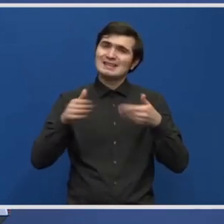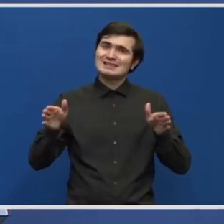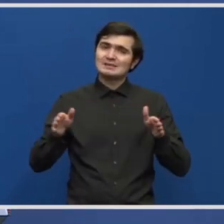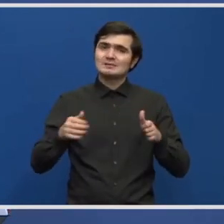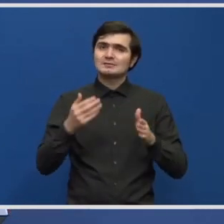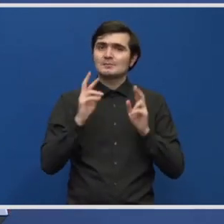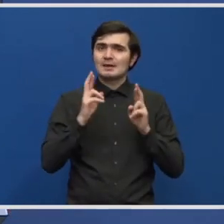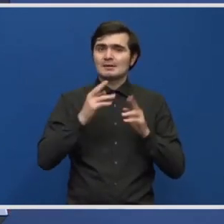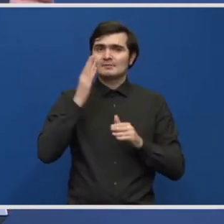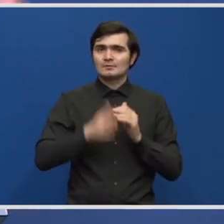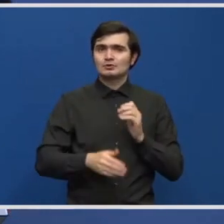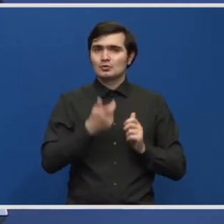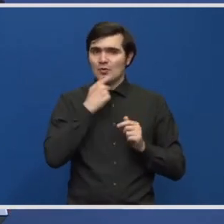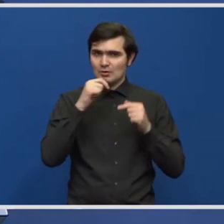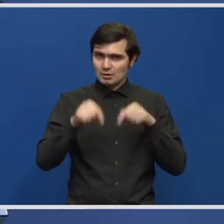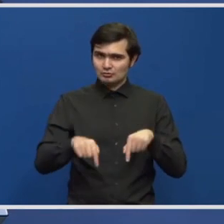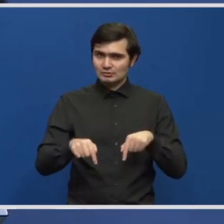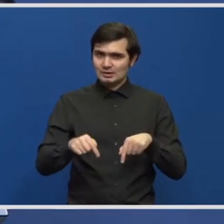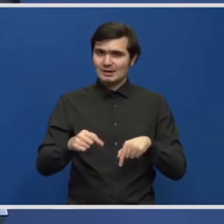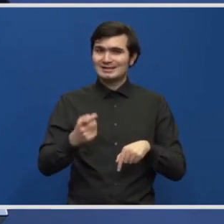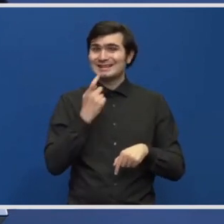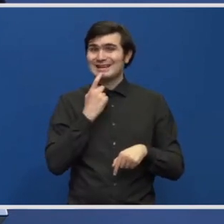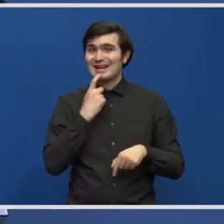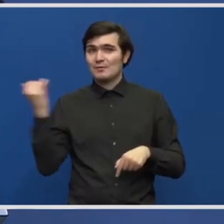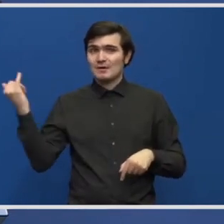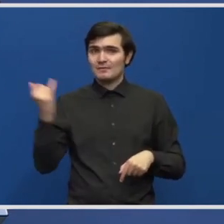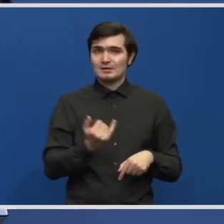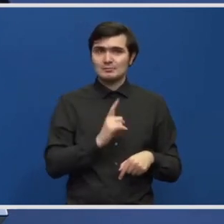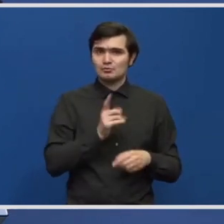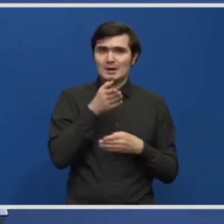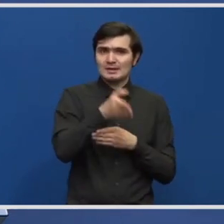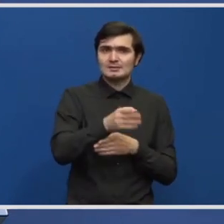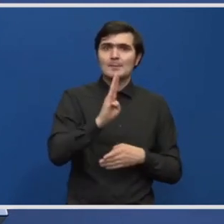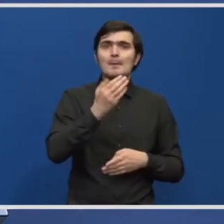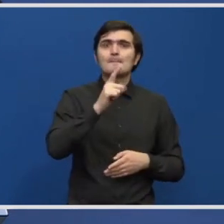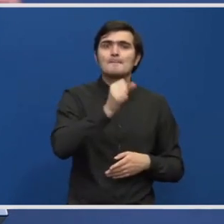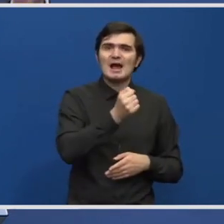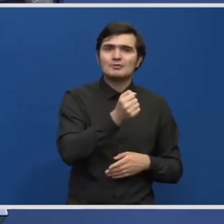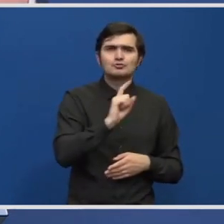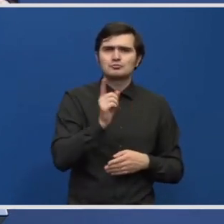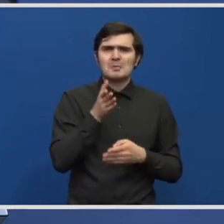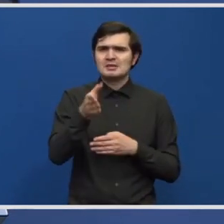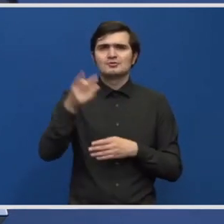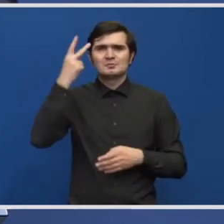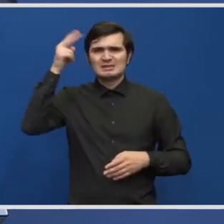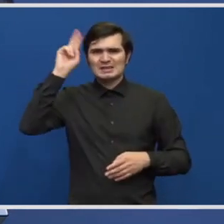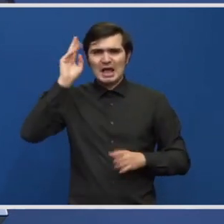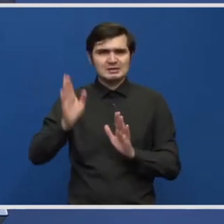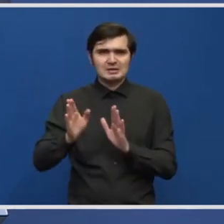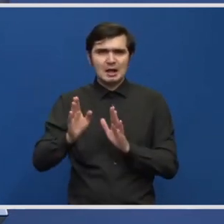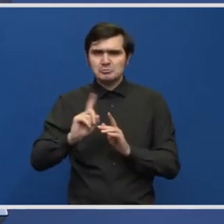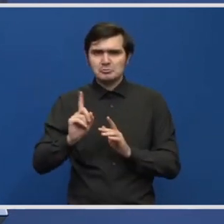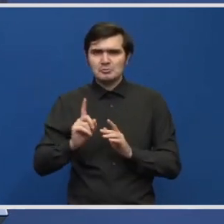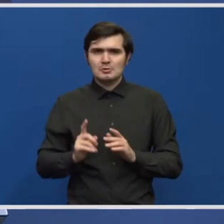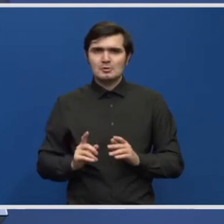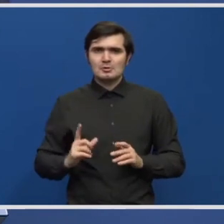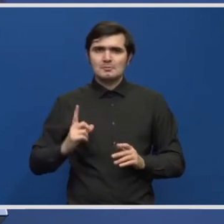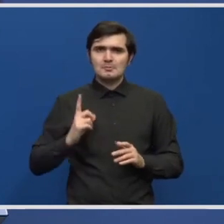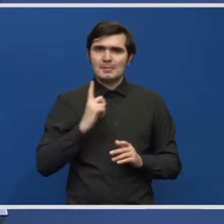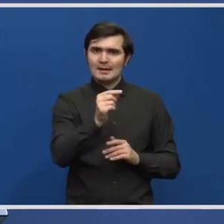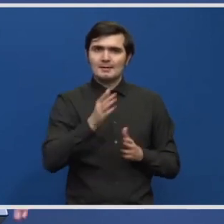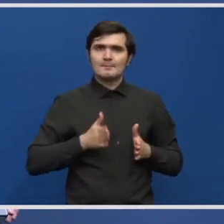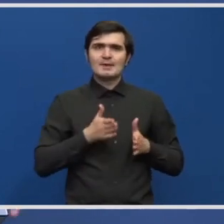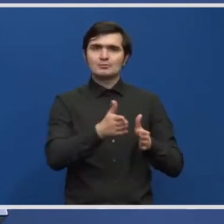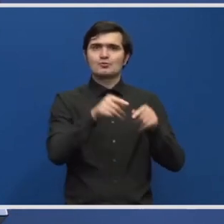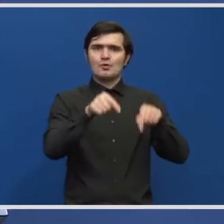Deci practic la sfârșitul acestui an, fie că venim dinspre Craiova, nu mai intrăm în Balj, nu mai trecem prin Zlatina, ne urcăm pe acest drum expres,